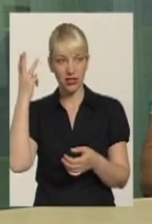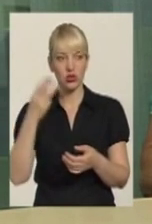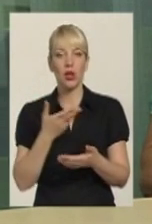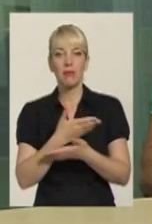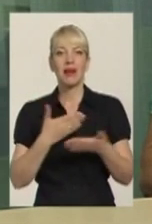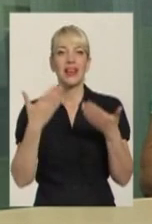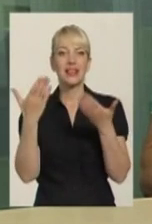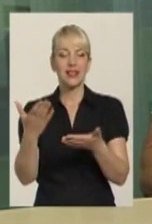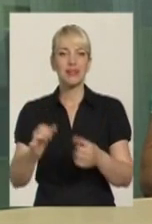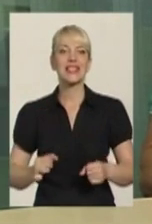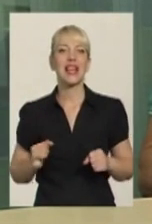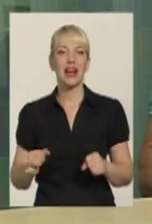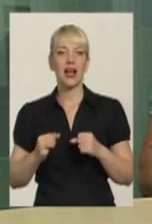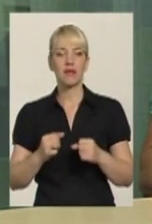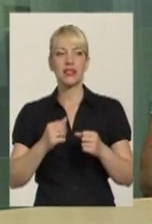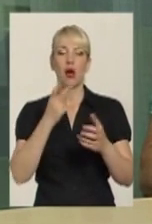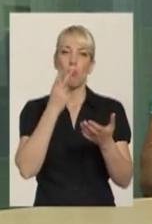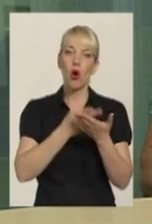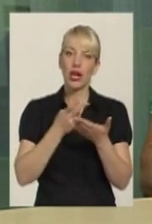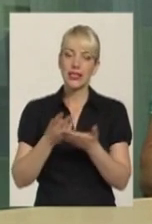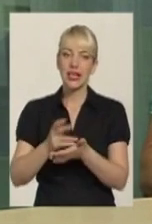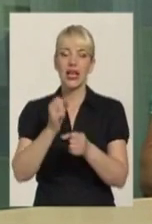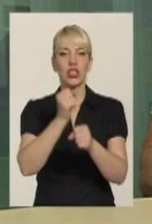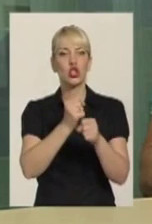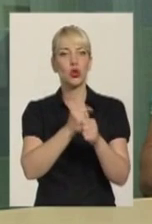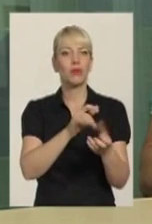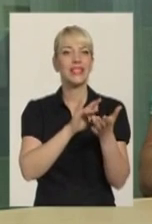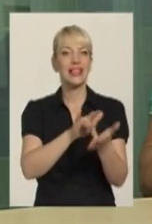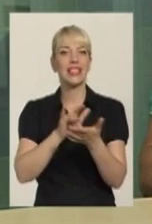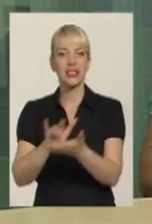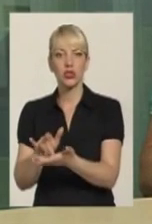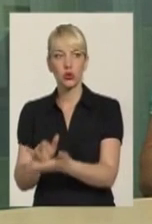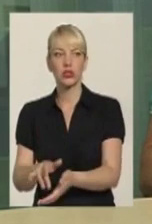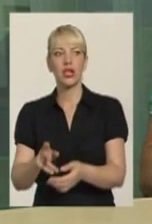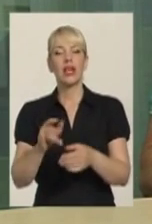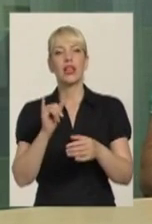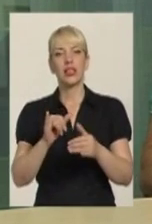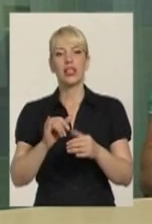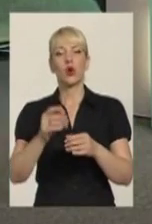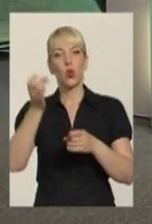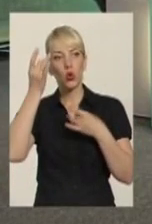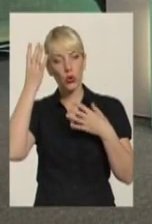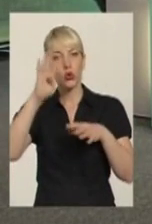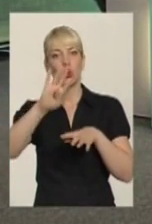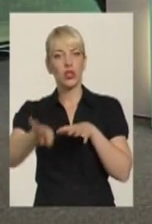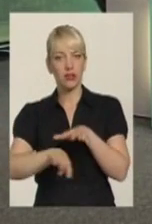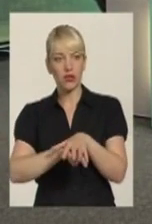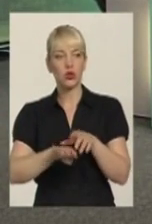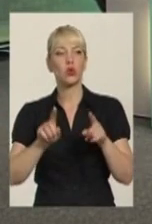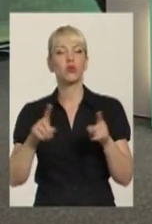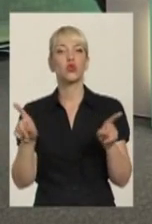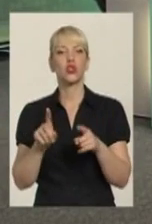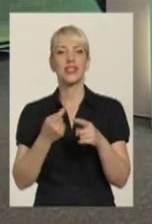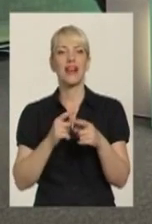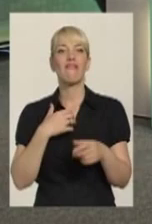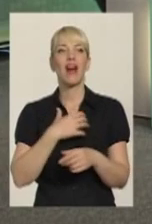Ми їм стараємося показати і зробити екскурсії, розказати, яким чином і як розвивається наш край. культурно інтегрувати на Хмельницькому. Тому що це